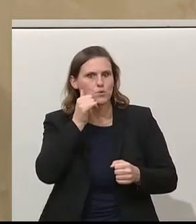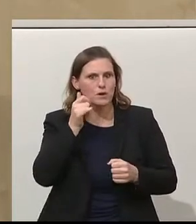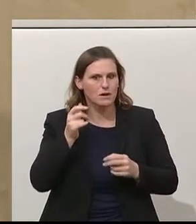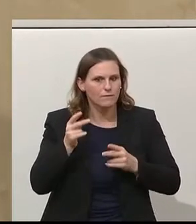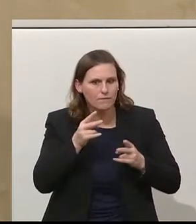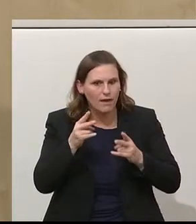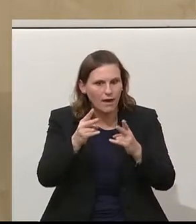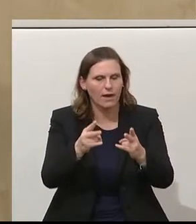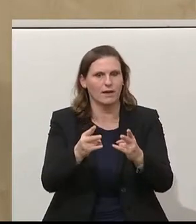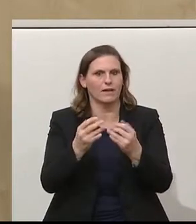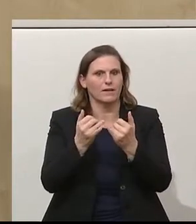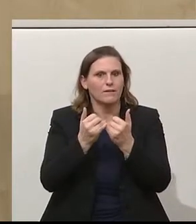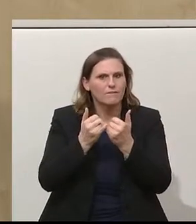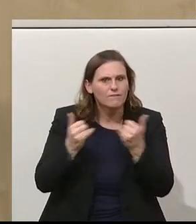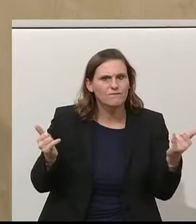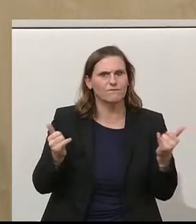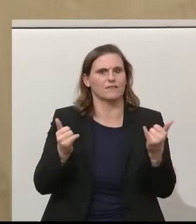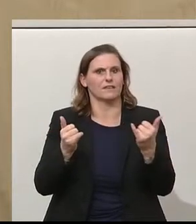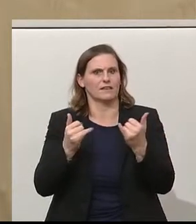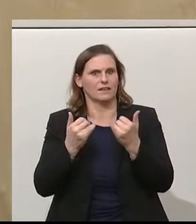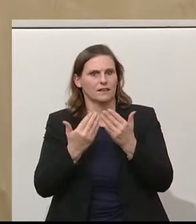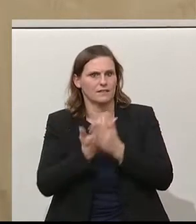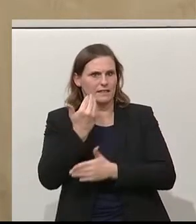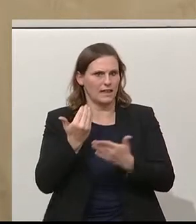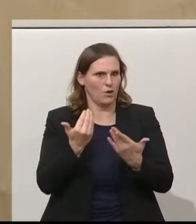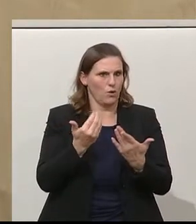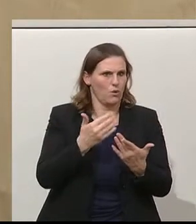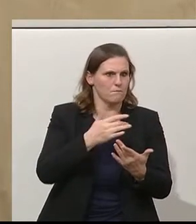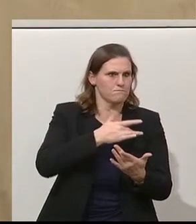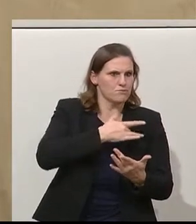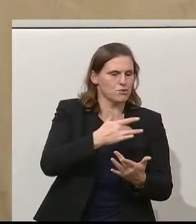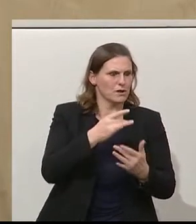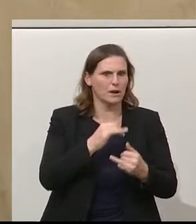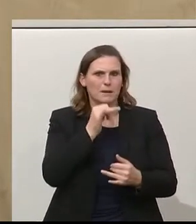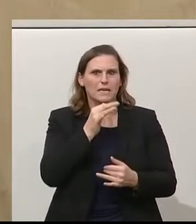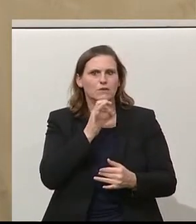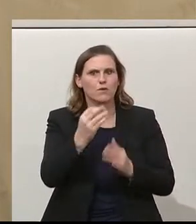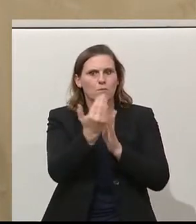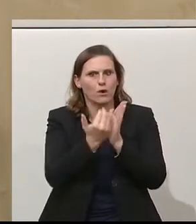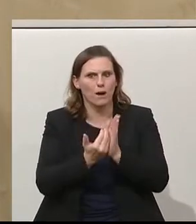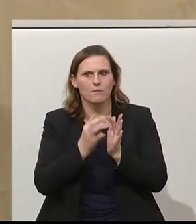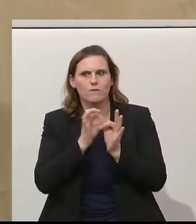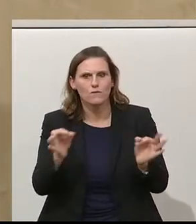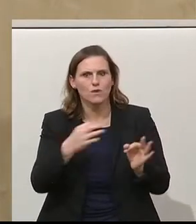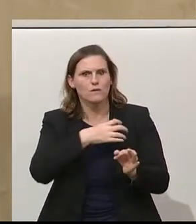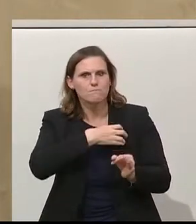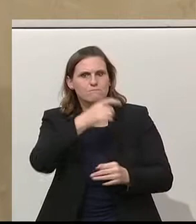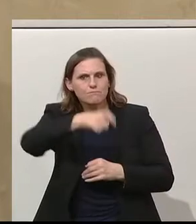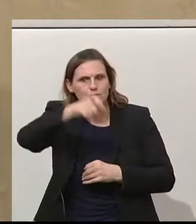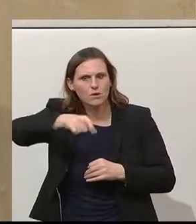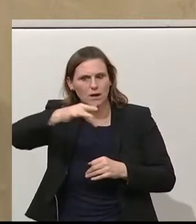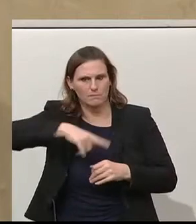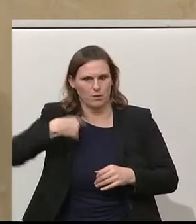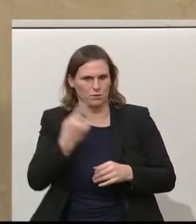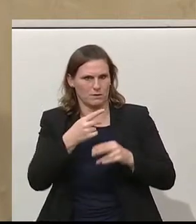ein Programm für Bobos, es ist ein Programm für neoliberale Bürgerliche, aber es ist kein Programm für die Bürgerinnen und Bürger in